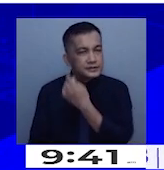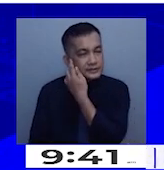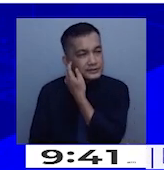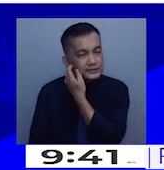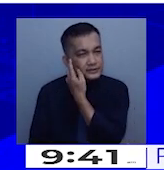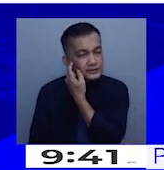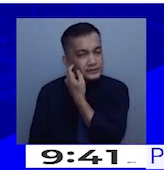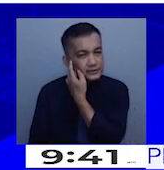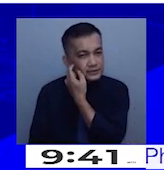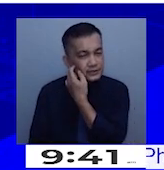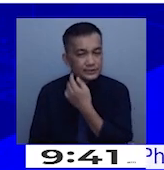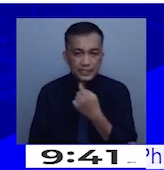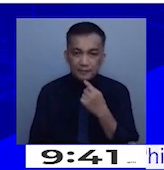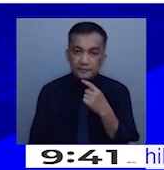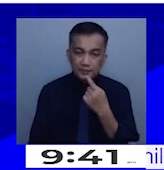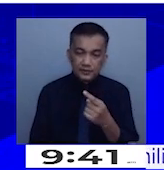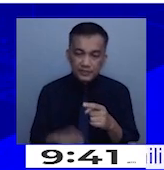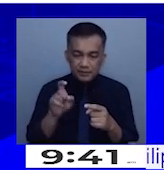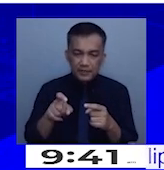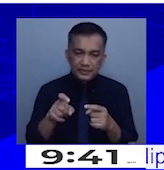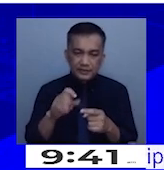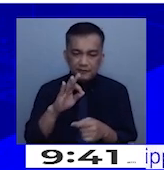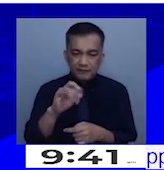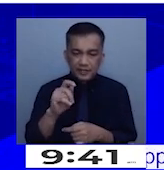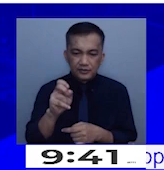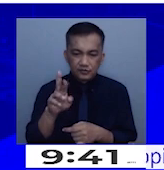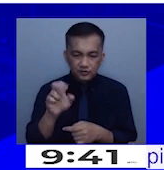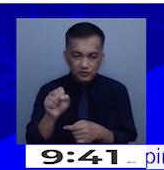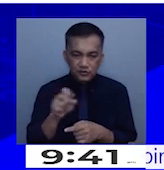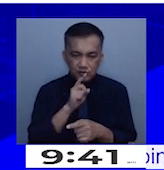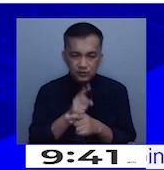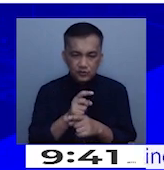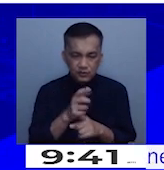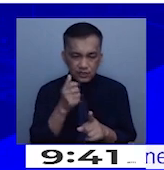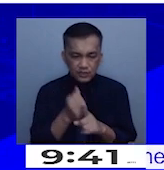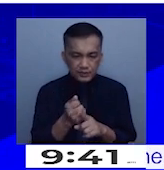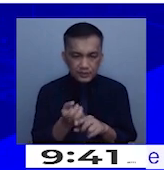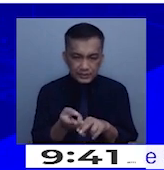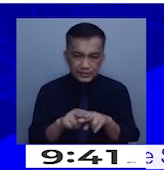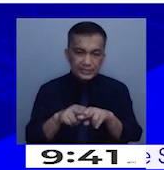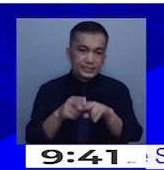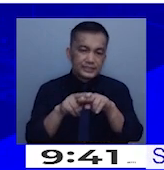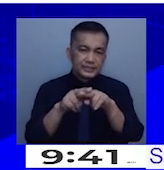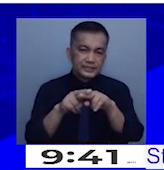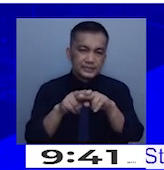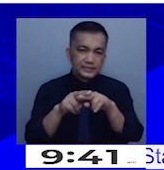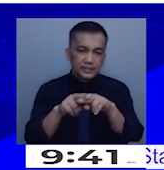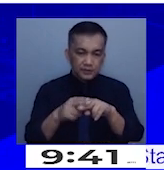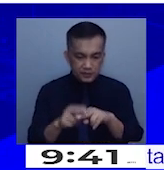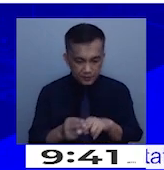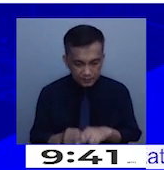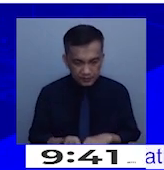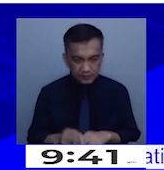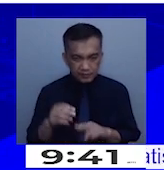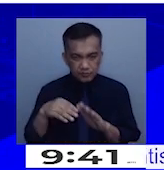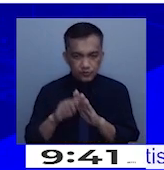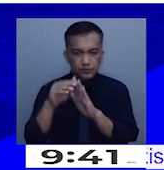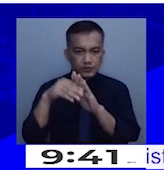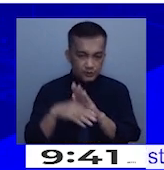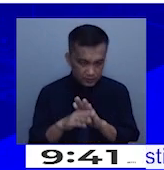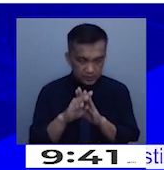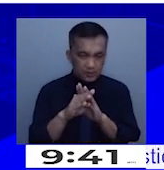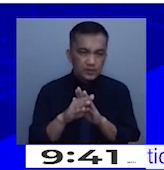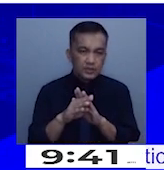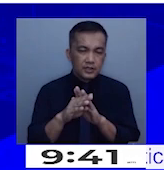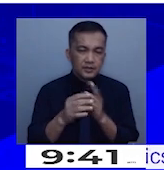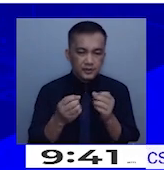talagang maraming mga factors that would affect the increase, decrease of inflation rate kasi nga maraming